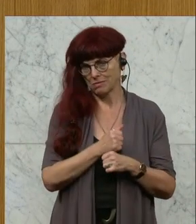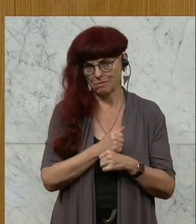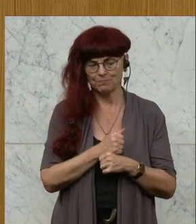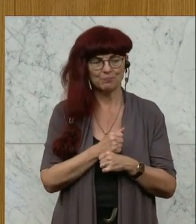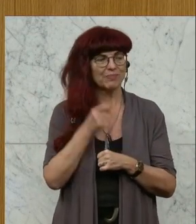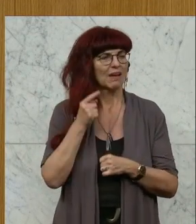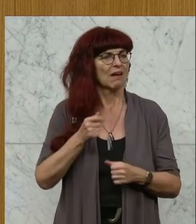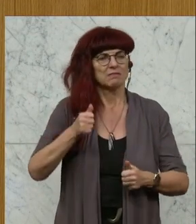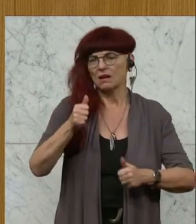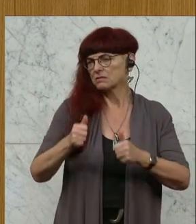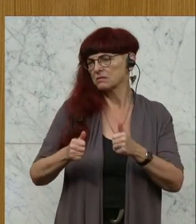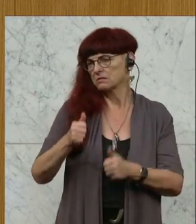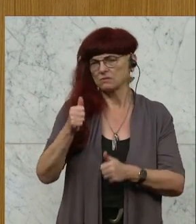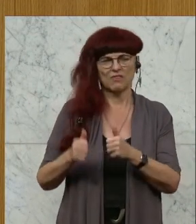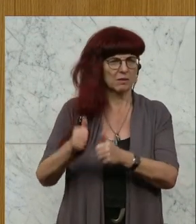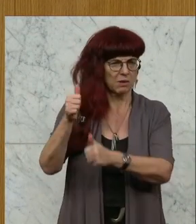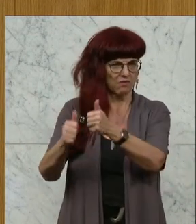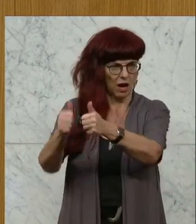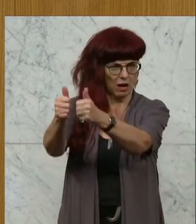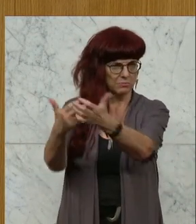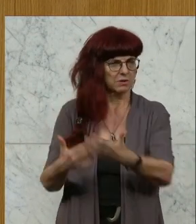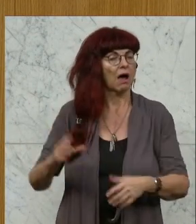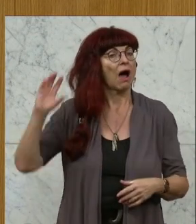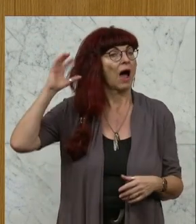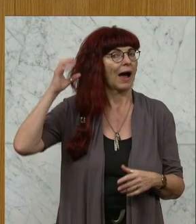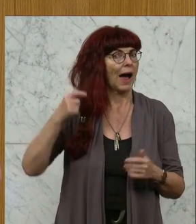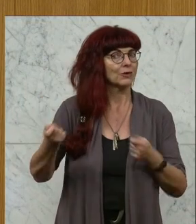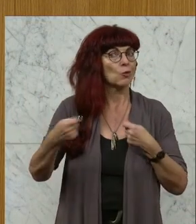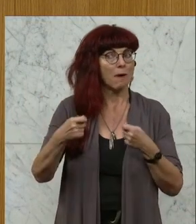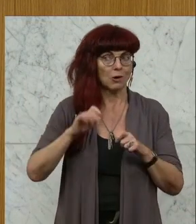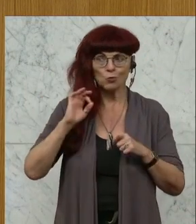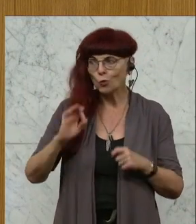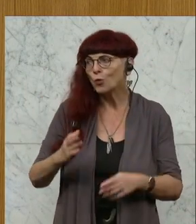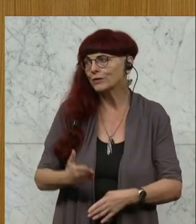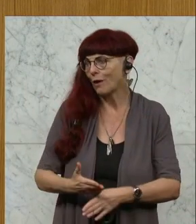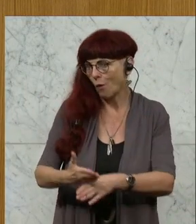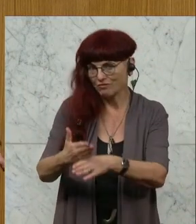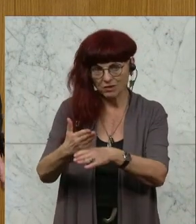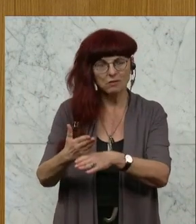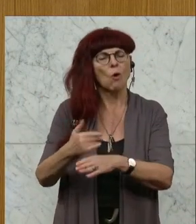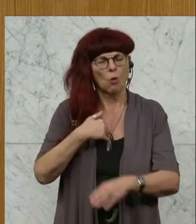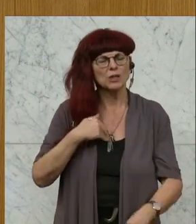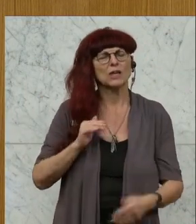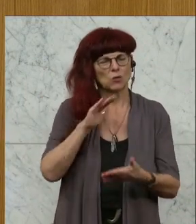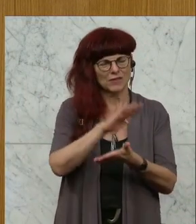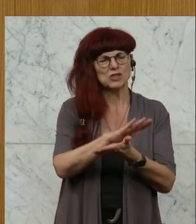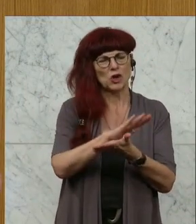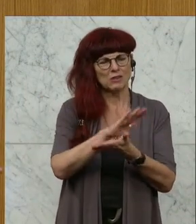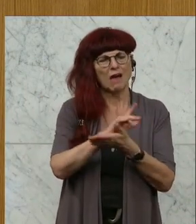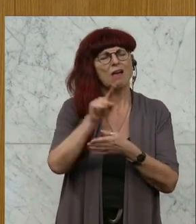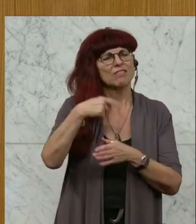duale Wettbewerb hat insgesamt dem Radiomarkt sehr gut getan und ich bin überzeugt davon, dass die nächsten Schritte